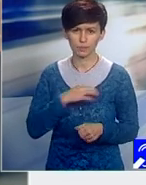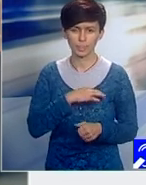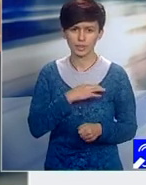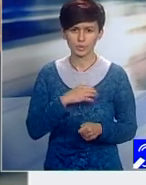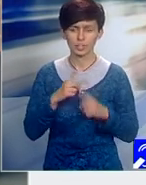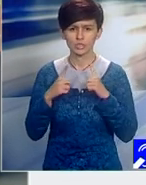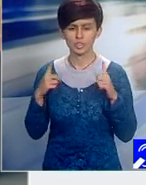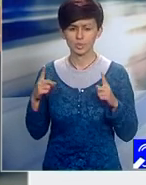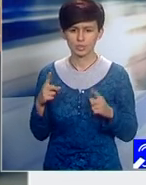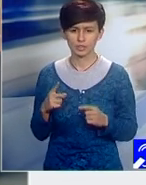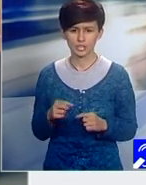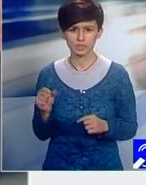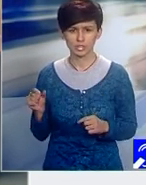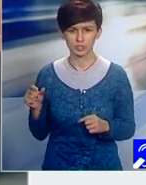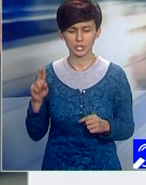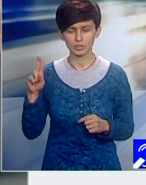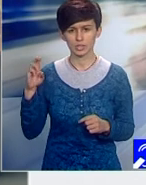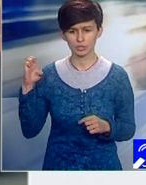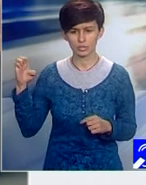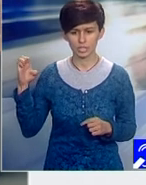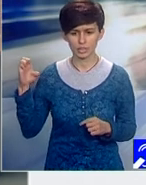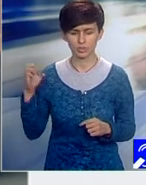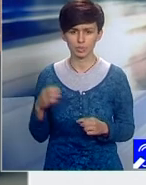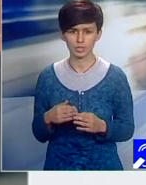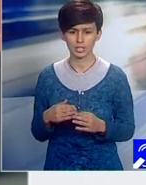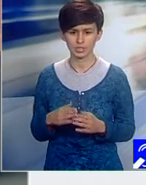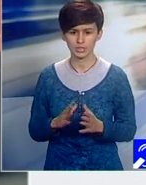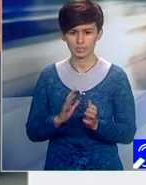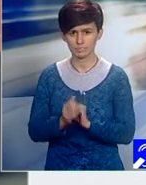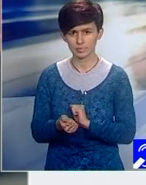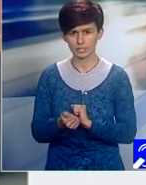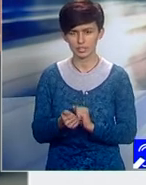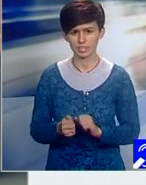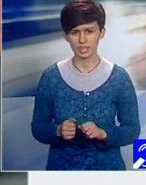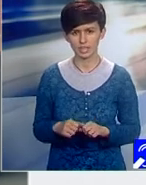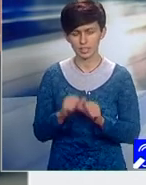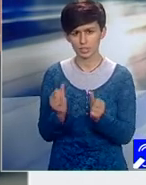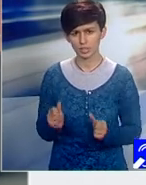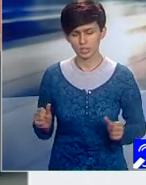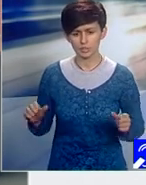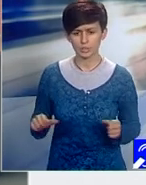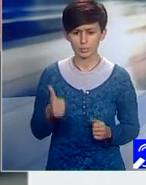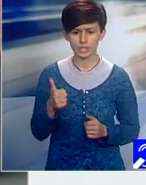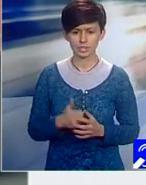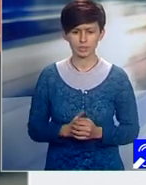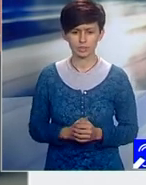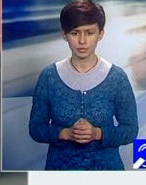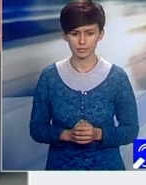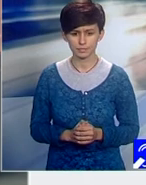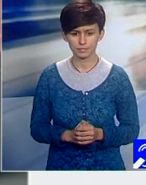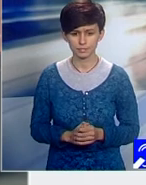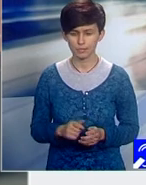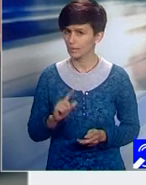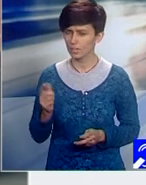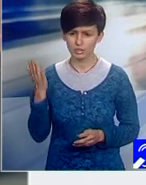cum ai spus, Uniunea Europeană între dezintegrare și reformare. Parcă nici când, sau sigur nici când nu a